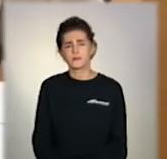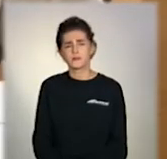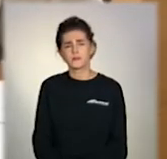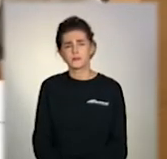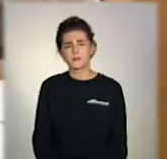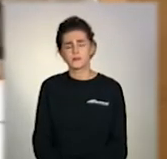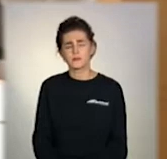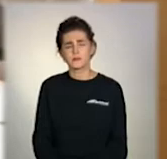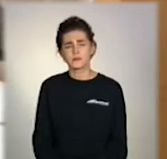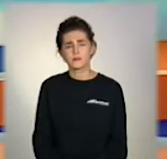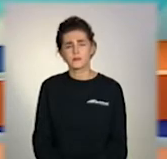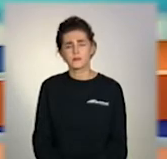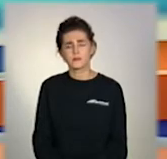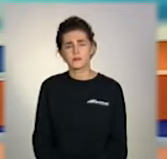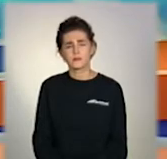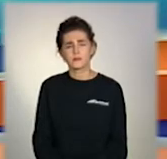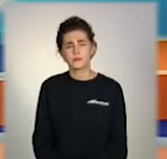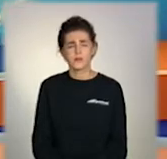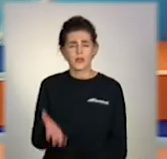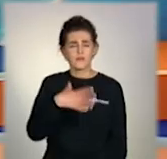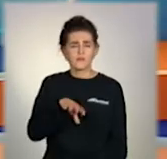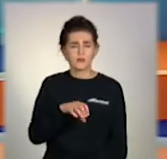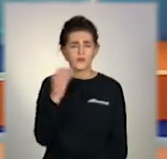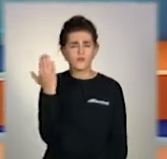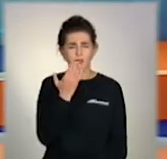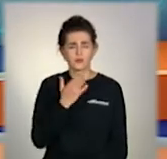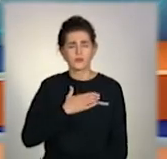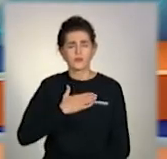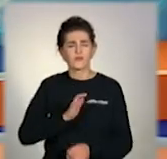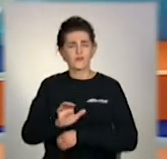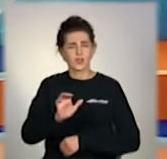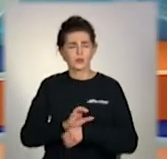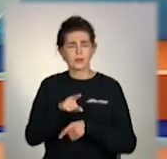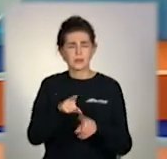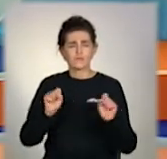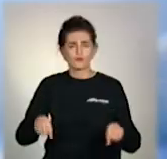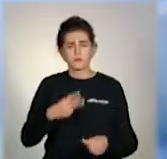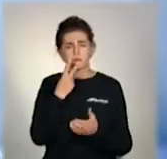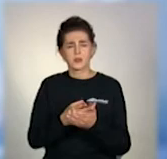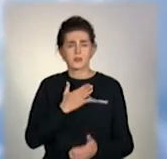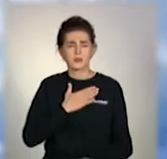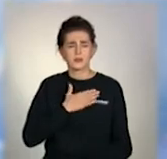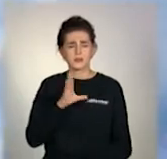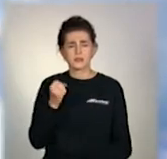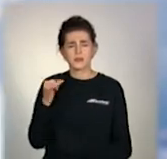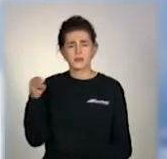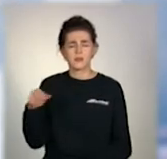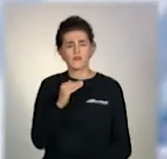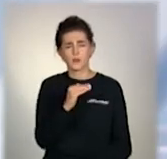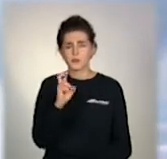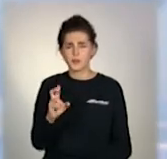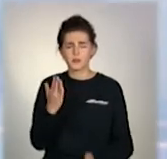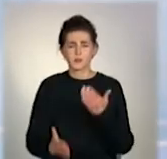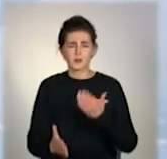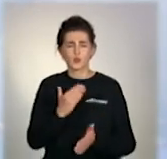телеканал «Донбас». Усі сюжети цього випуску ви також можете подивитися на наших сторінках у Фейсбуці та